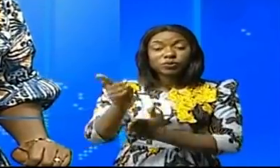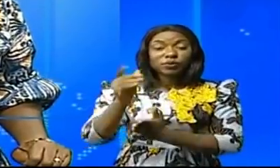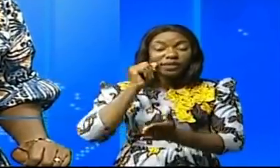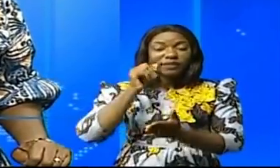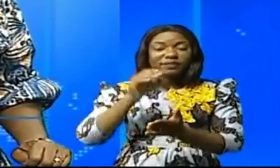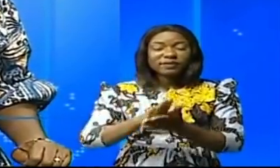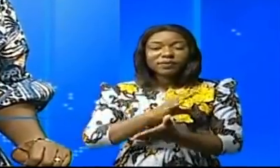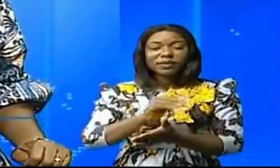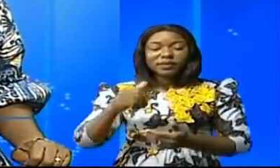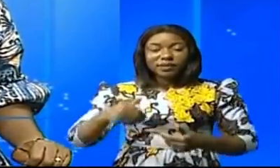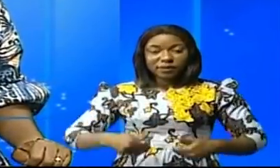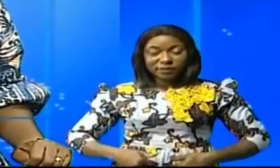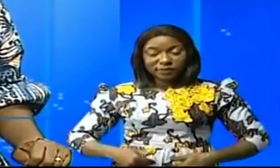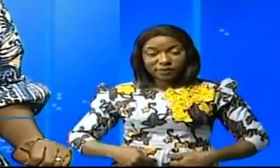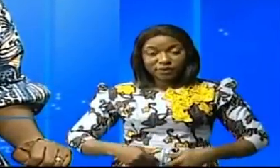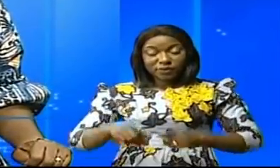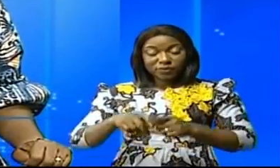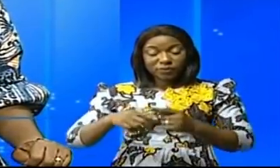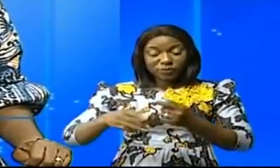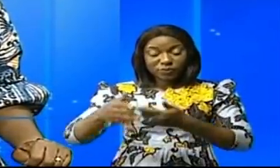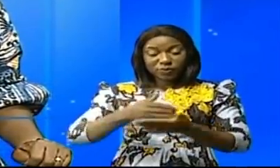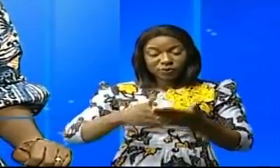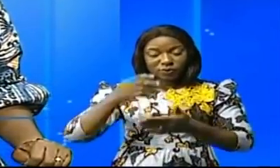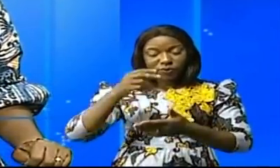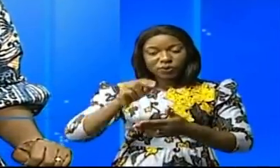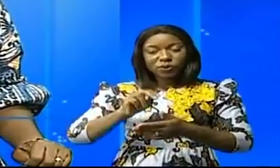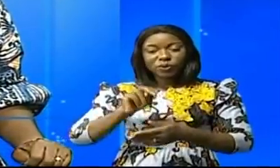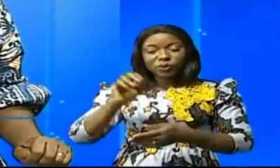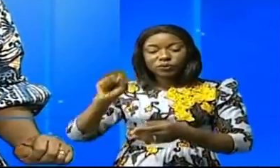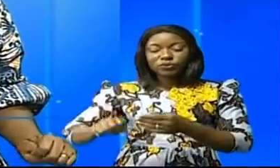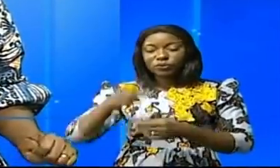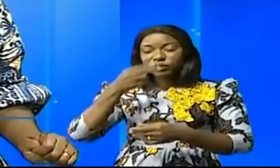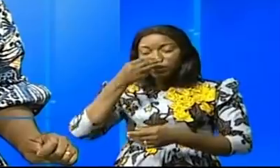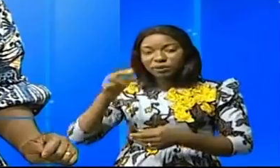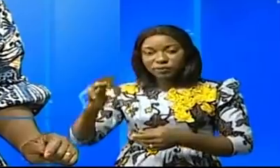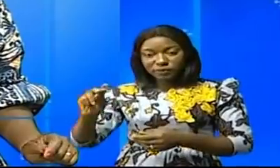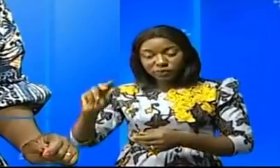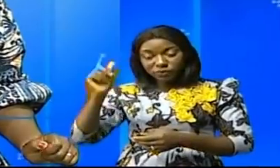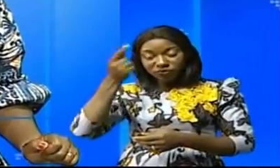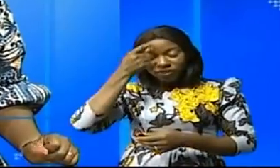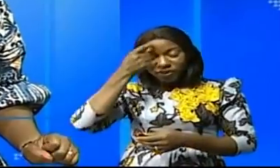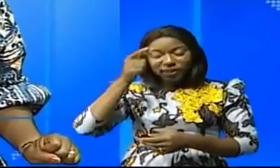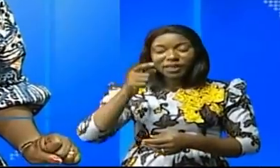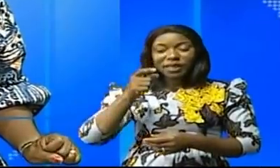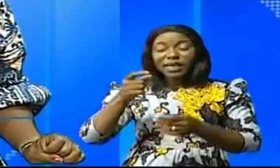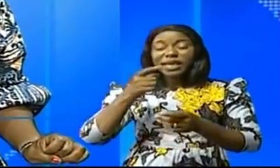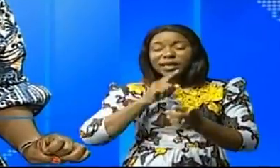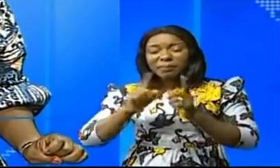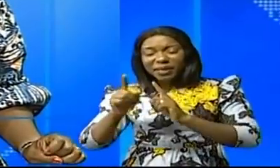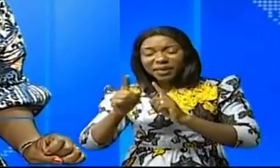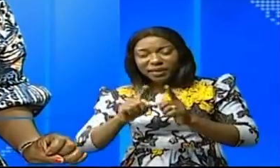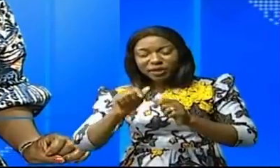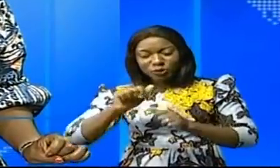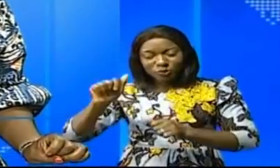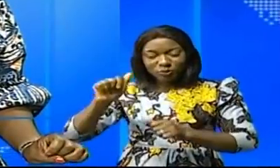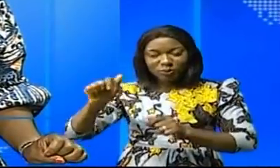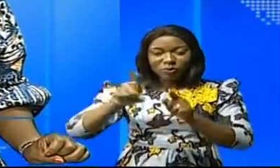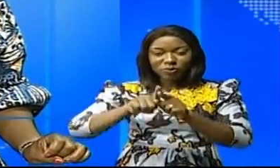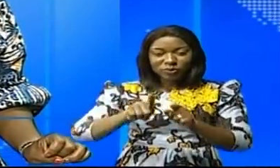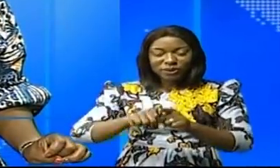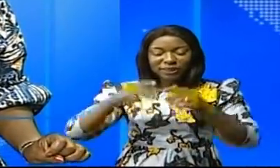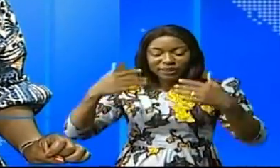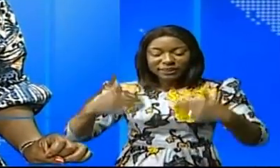comité a été redynamisé au Sud-Kivu par le gouverneur Théon Wabidjekassi qui a présidé en même temps la